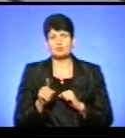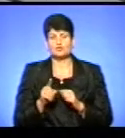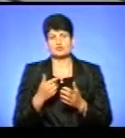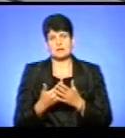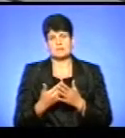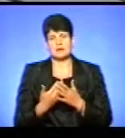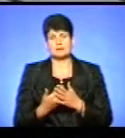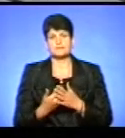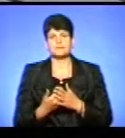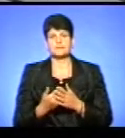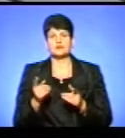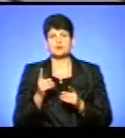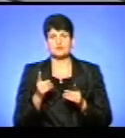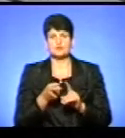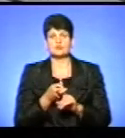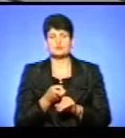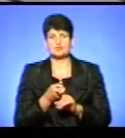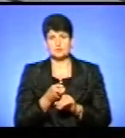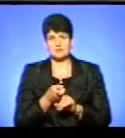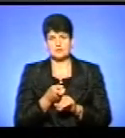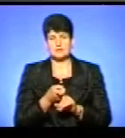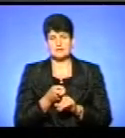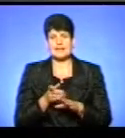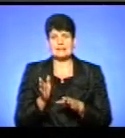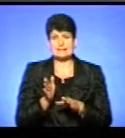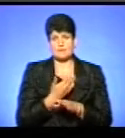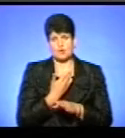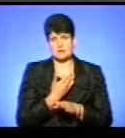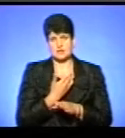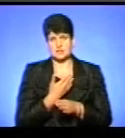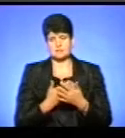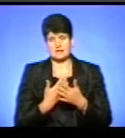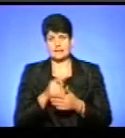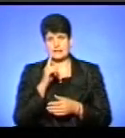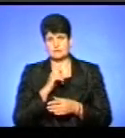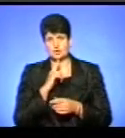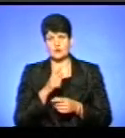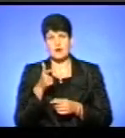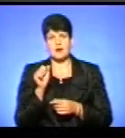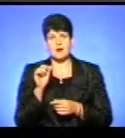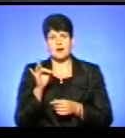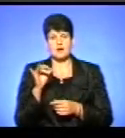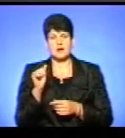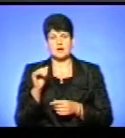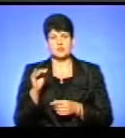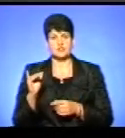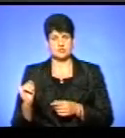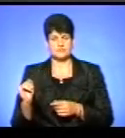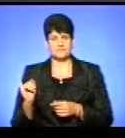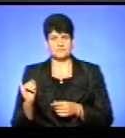прикладу, якщо стосується демонтаж, наприклад, тимчасових споруд гаражів, як таких,